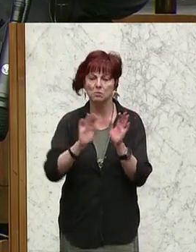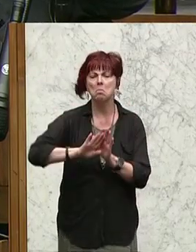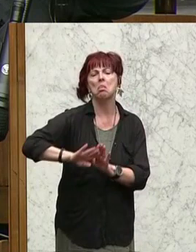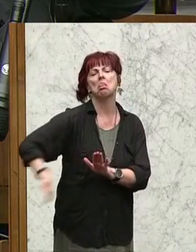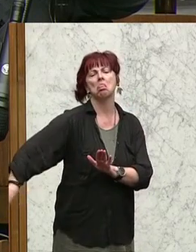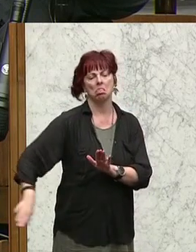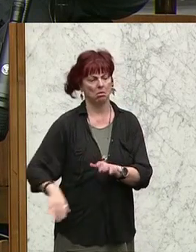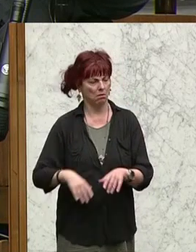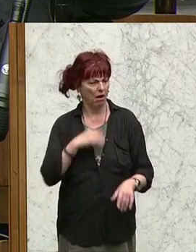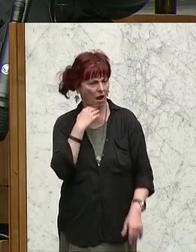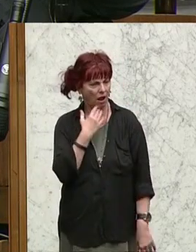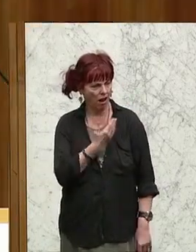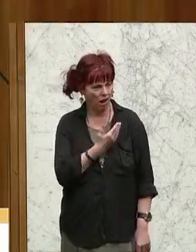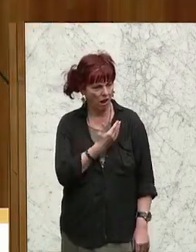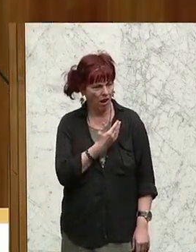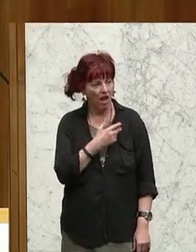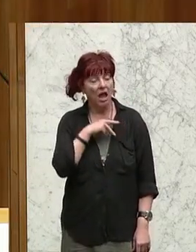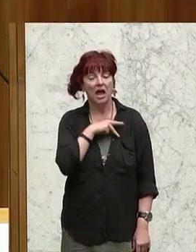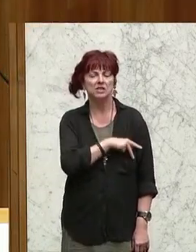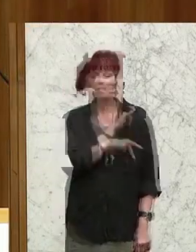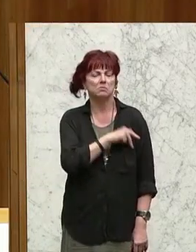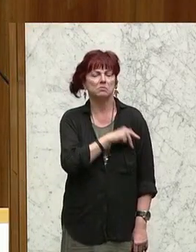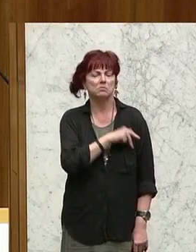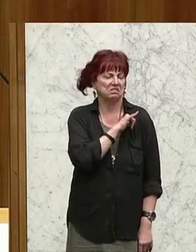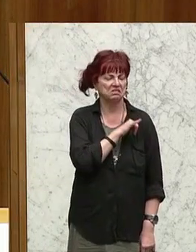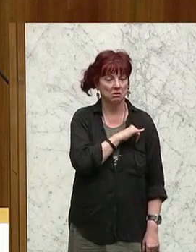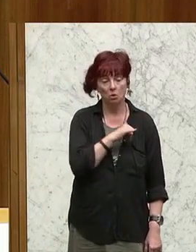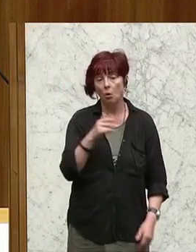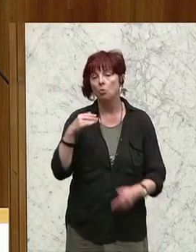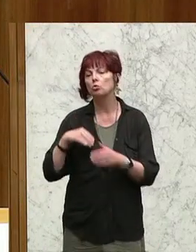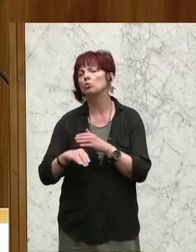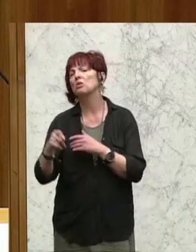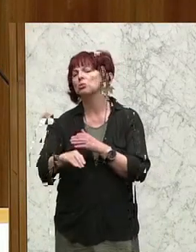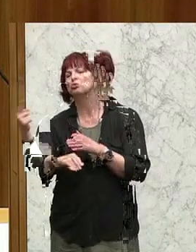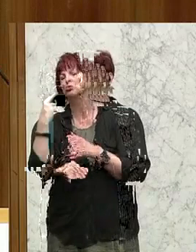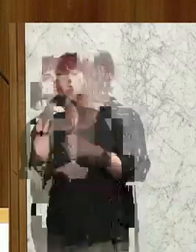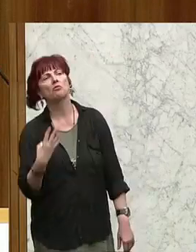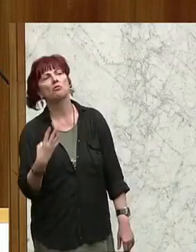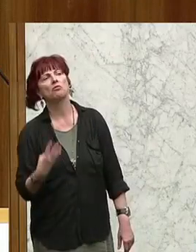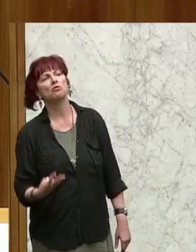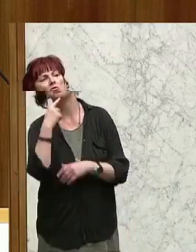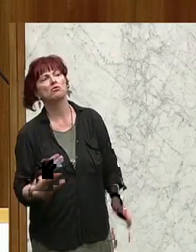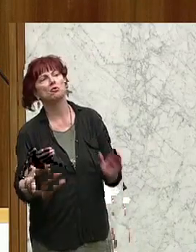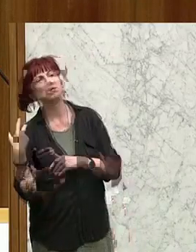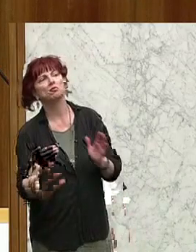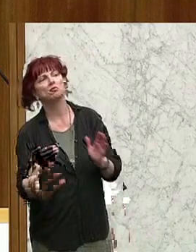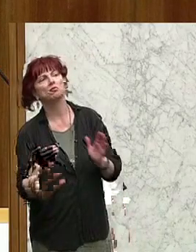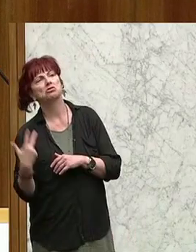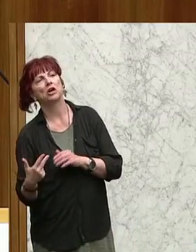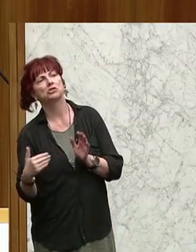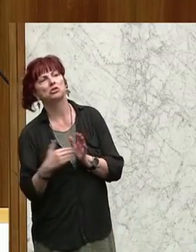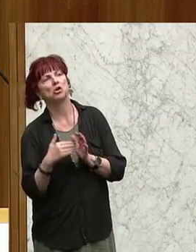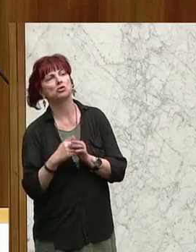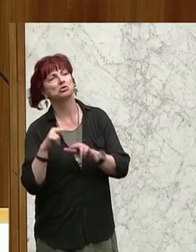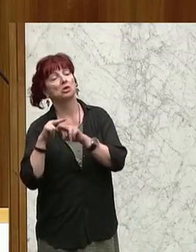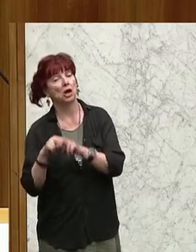geschoben. Hier interessiert die SPÖ überhaupt nicht. Bei den Unternehmern wird gesagt, ob von den 45.000, 30.000 oder 35.000 überbleiben,